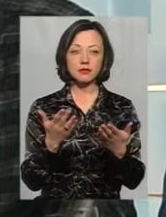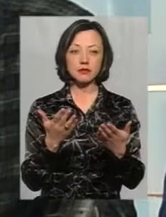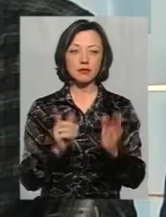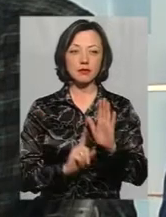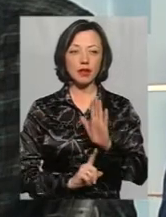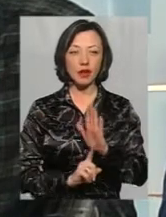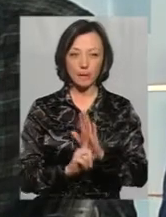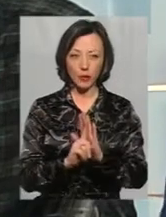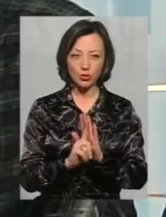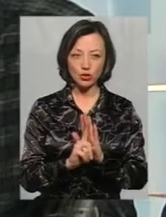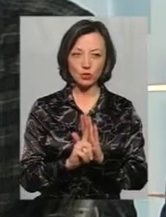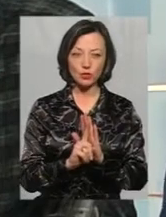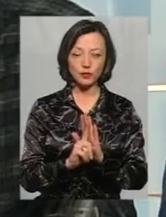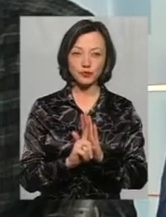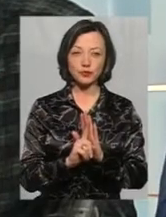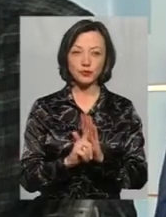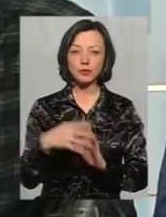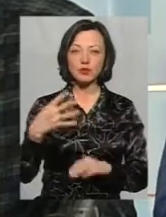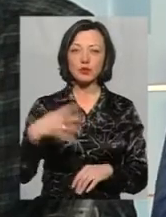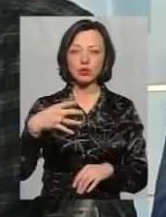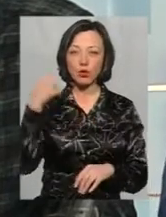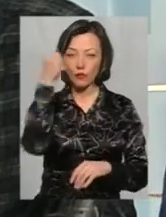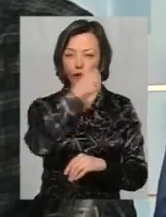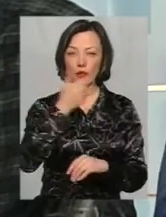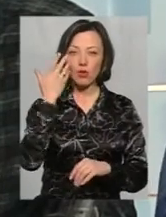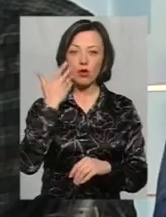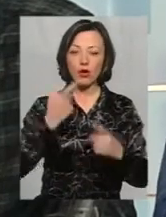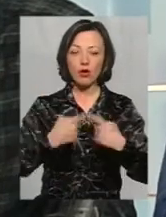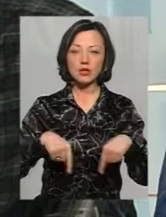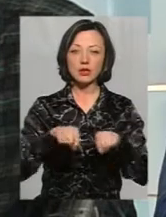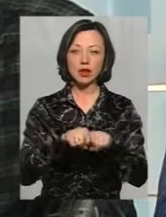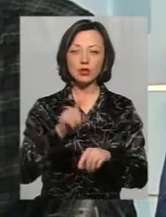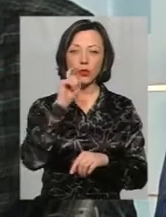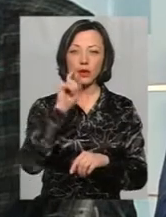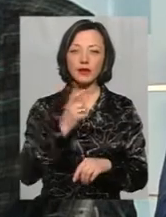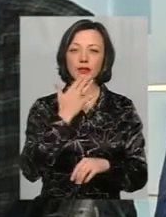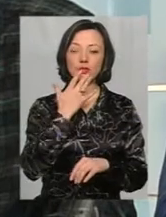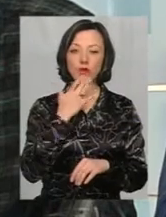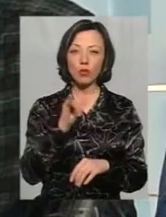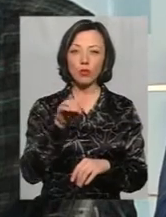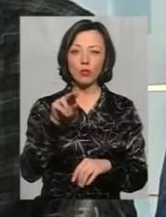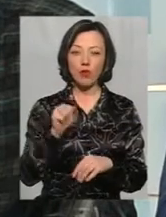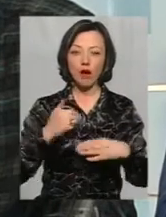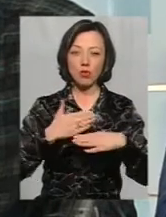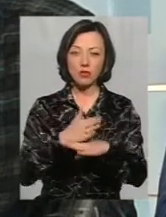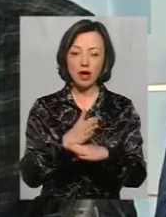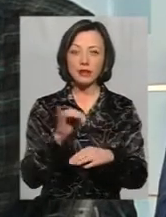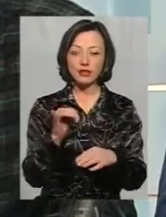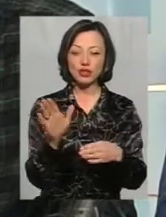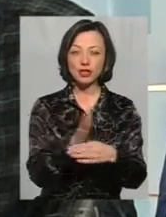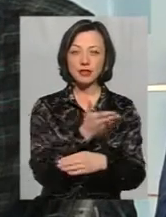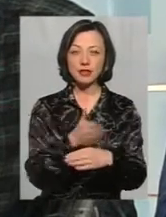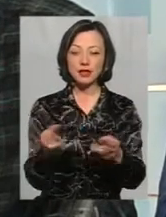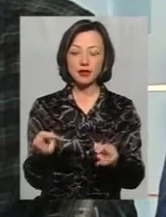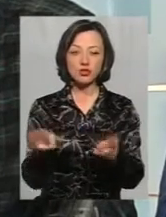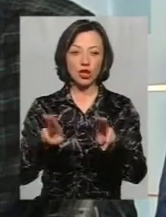початку 40-х років, коли в Організації українських націоналістів відбувся розлам. І, відповідно, та частина,